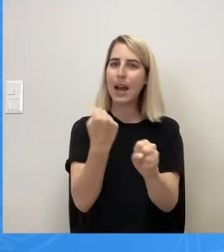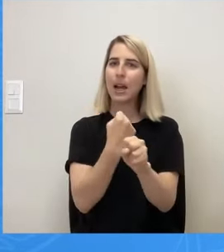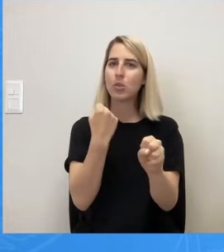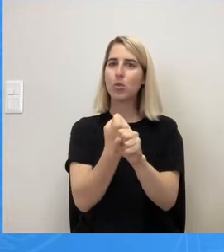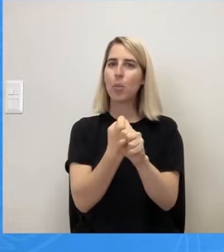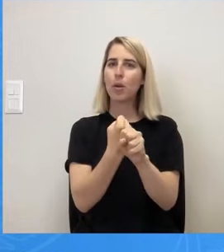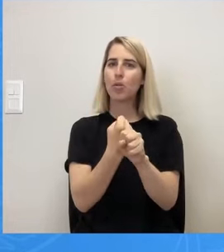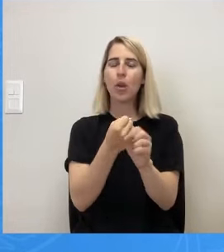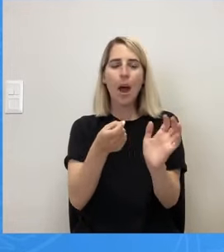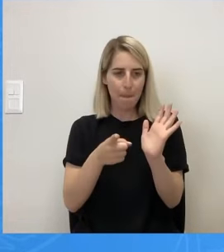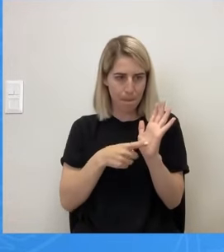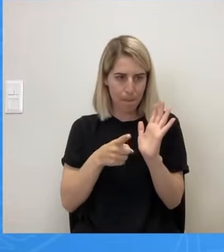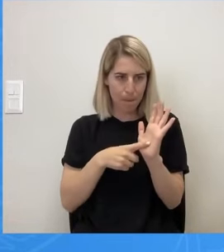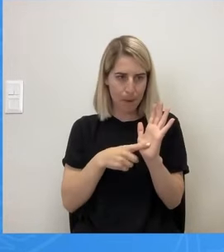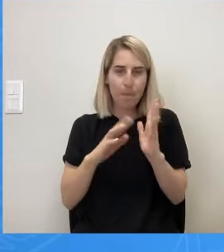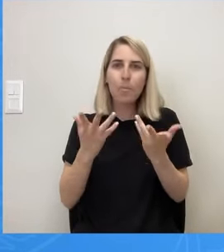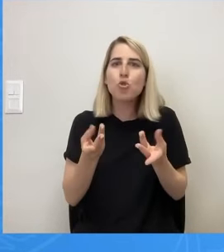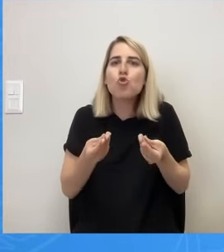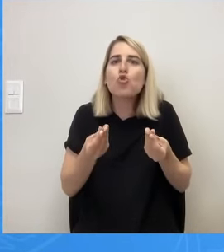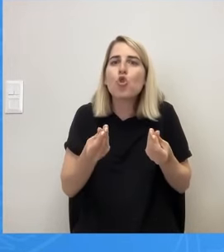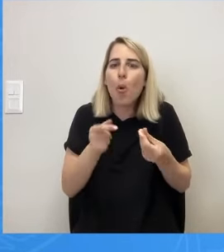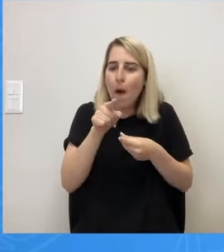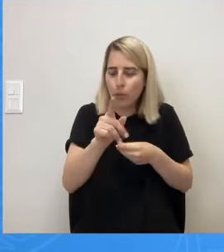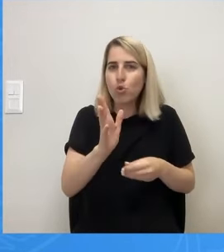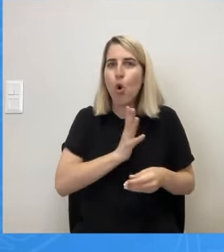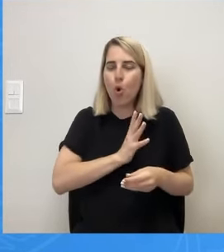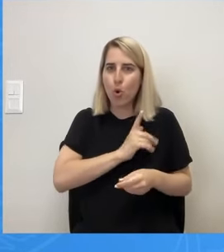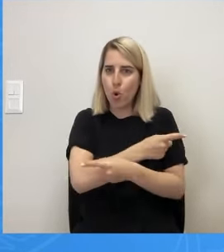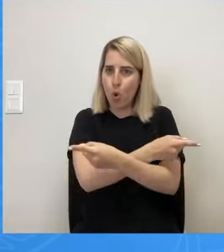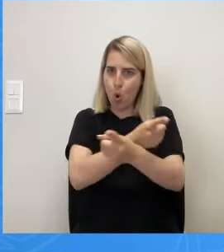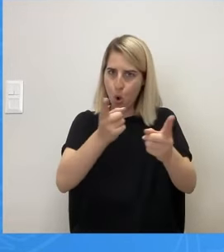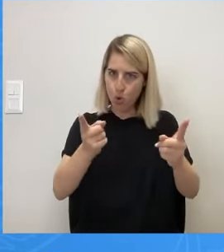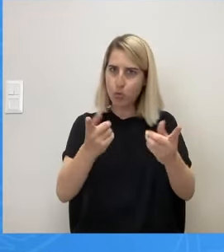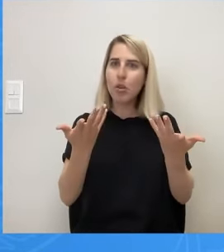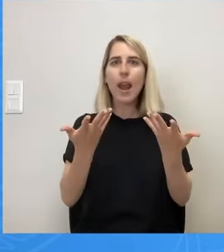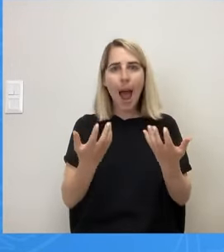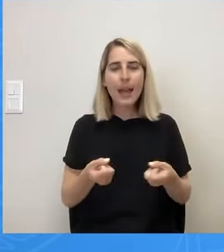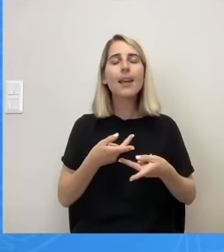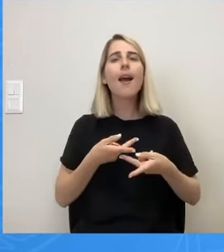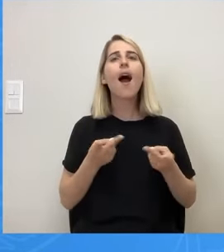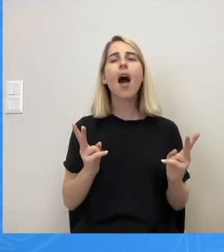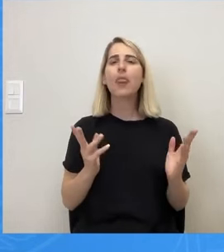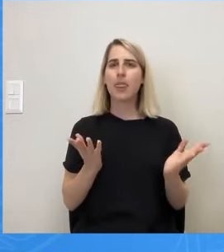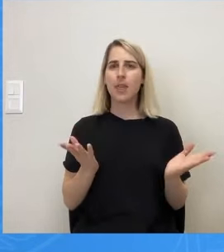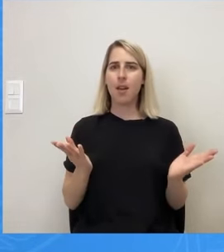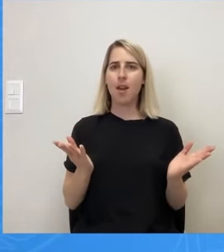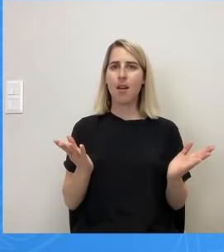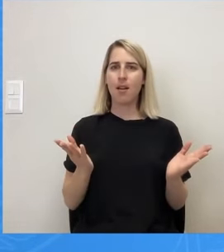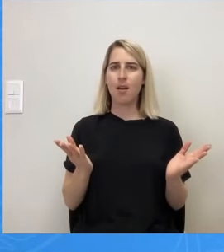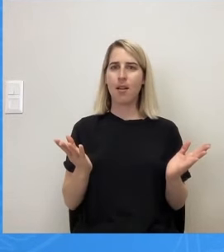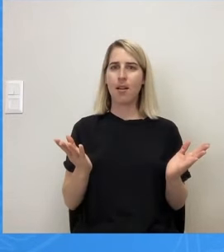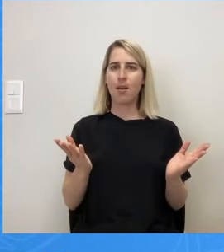εργαζόμενους από τα πράγματα. Πρέπει να βρεθεί φόρμουλα να πάρει αυτός ο κόσμος μια άδεια να μπορέσει και αυτός να αναπληρώσει όσο μπορεί